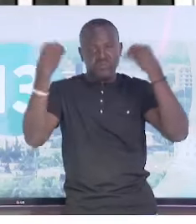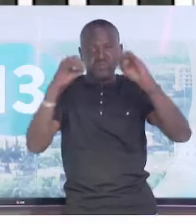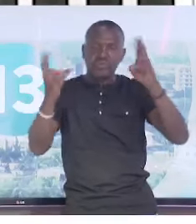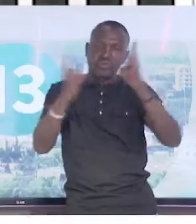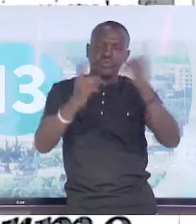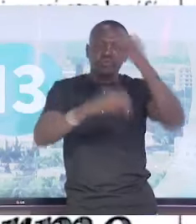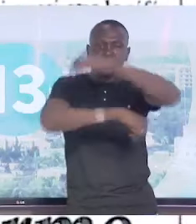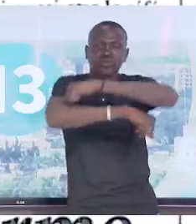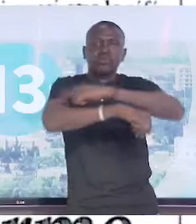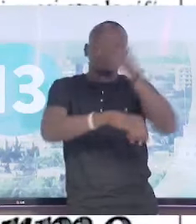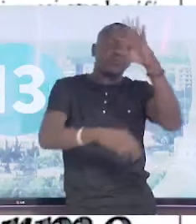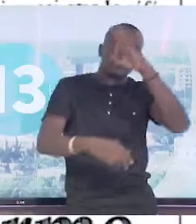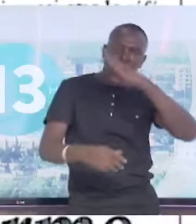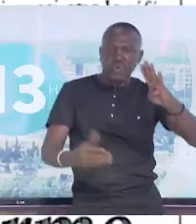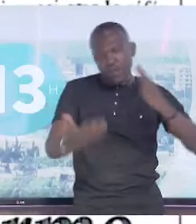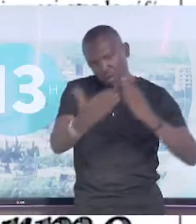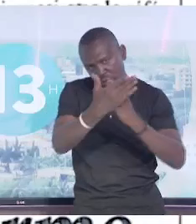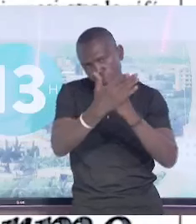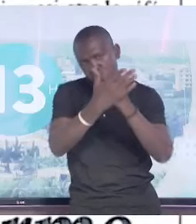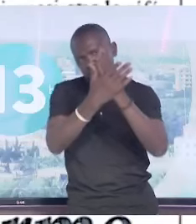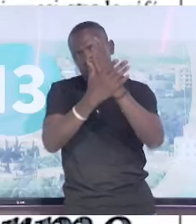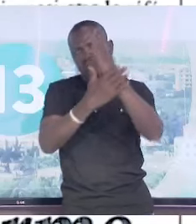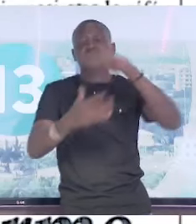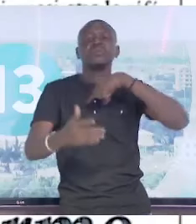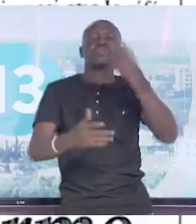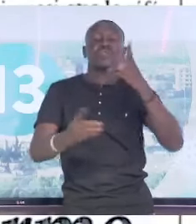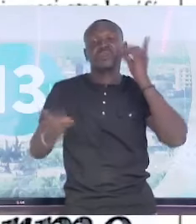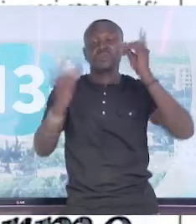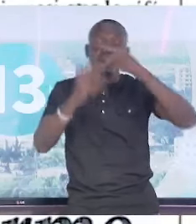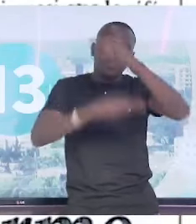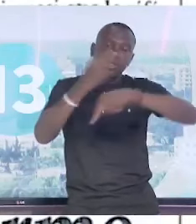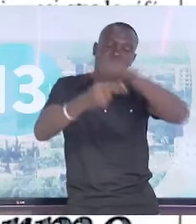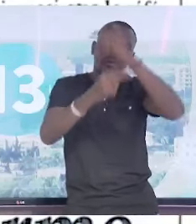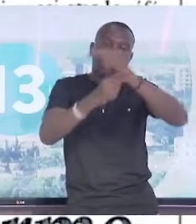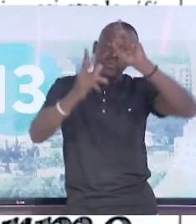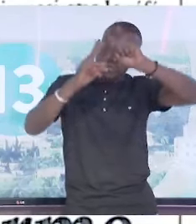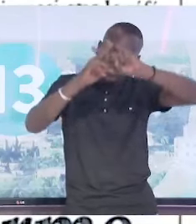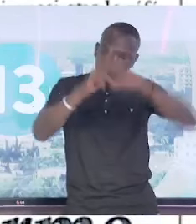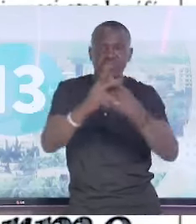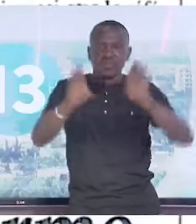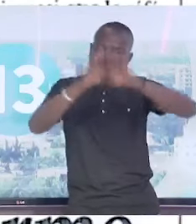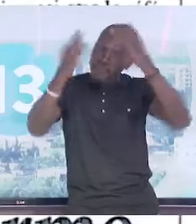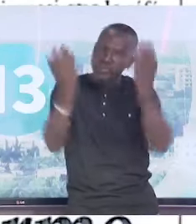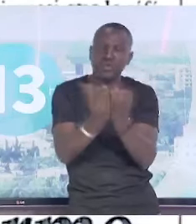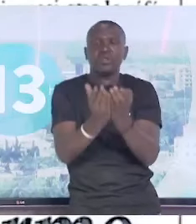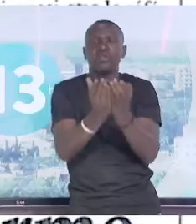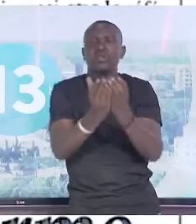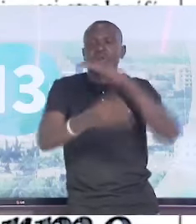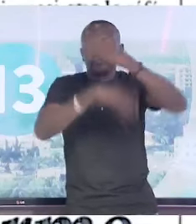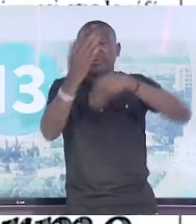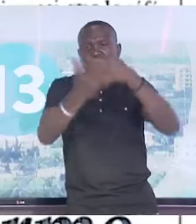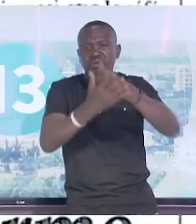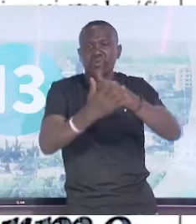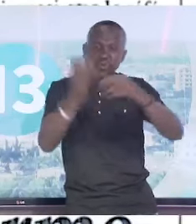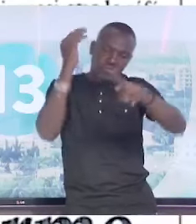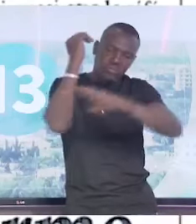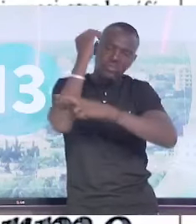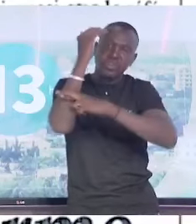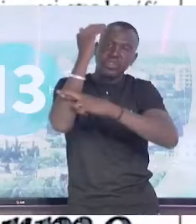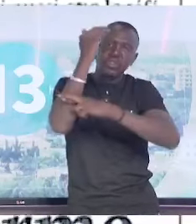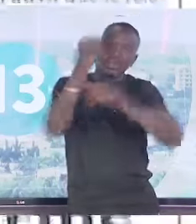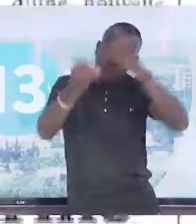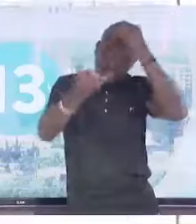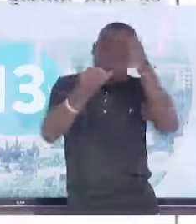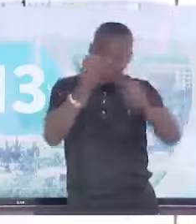Faso qui, à travers son édito du jour, rapporte que le dialogue national a débuté dans les communes puis se sera autour des régions et enfin à l'échelle